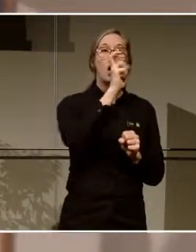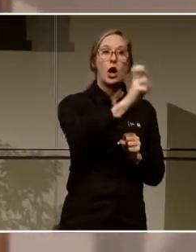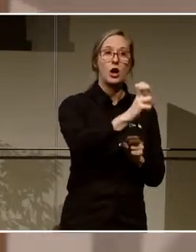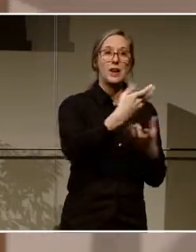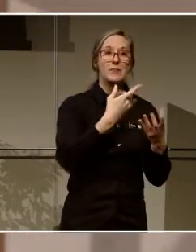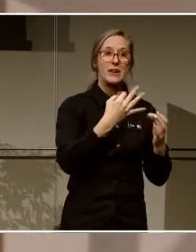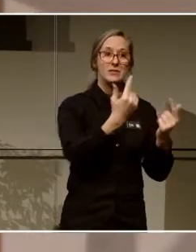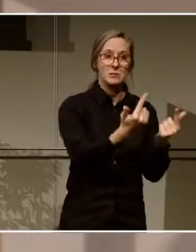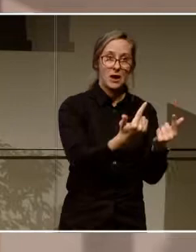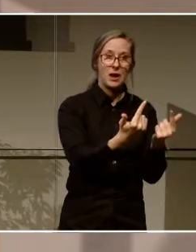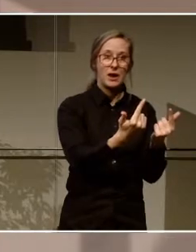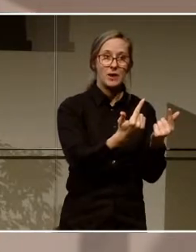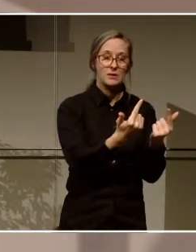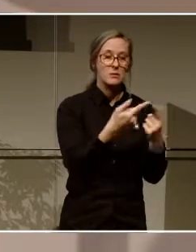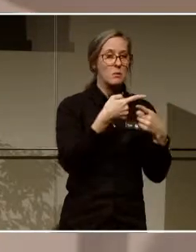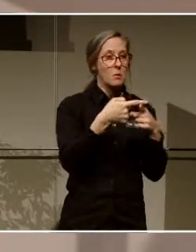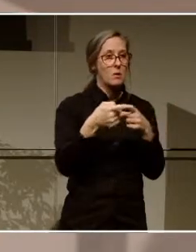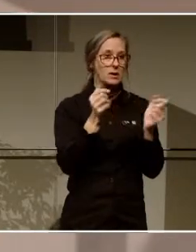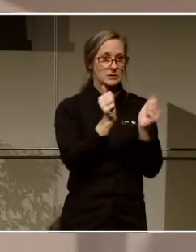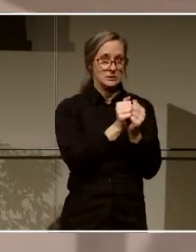e-rummen på olika sätt.